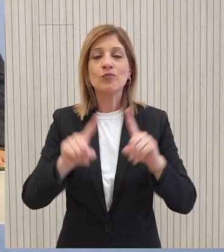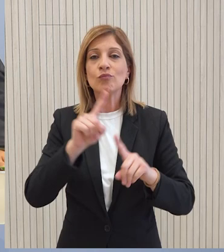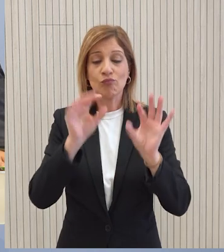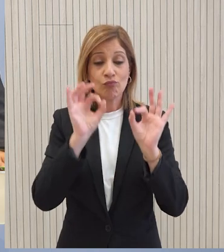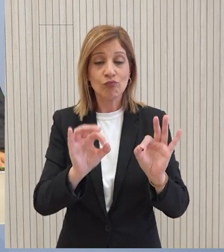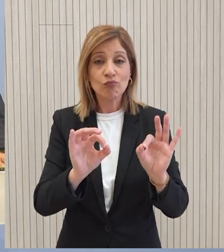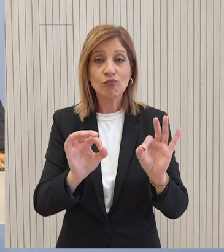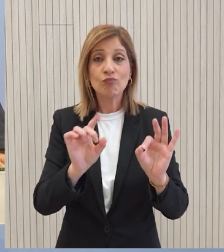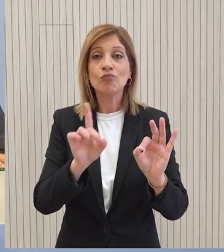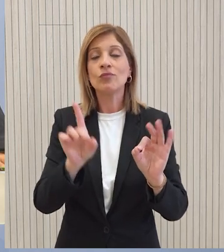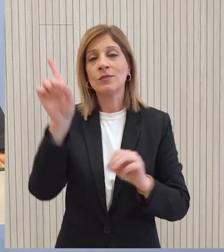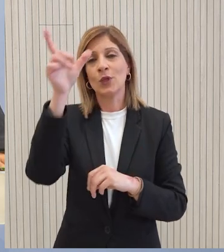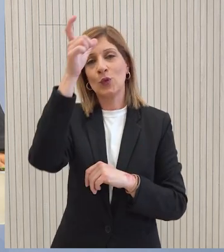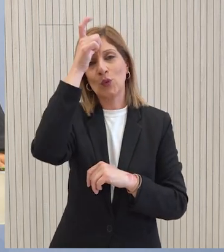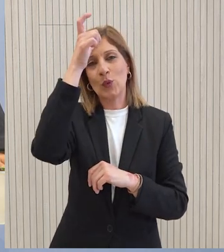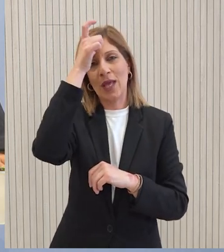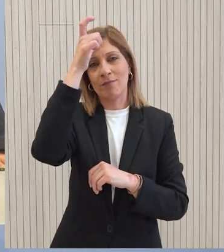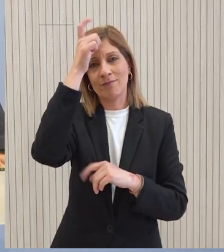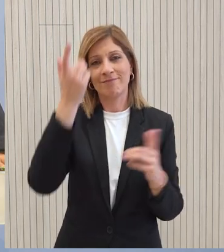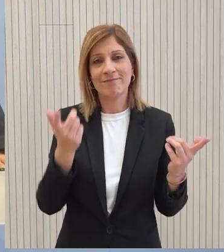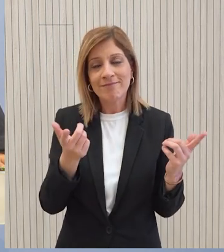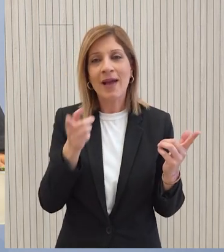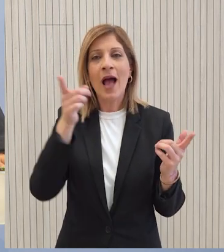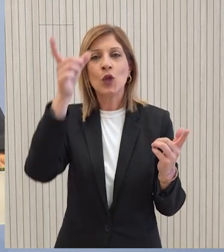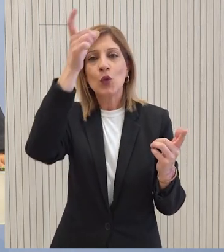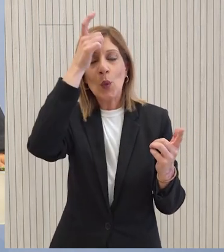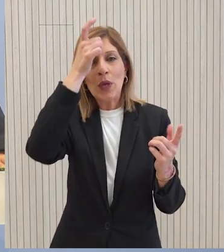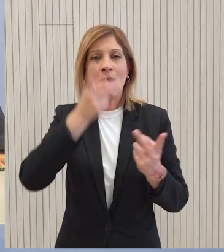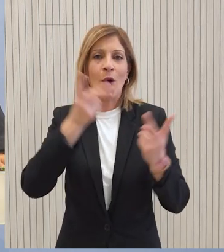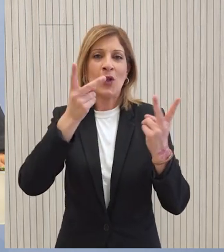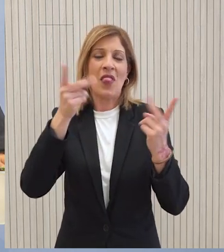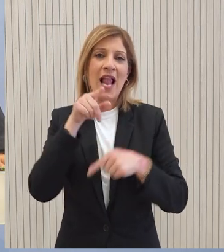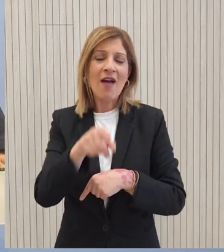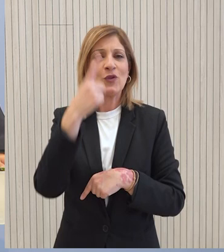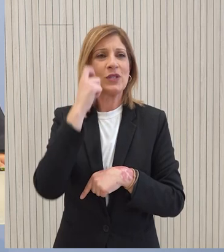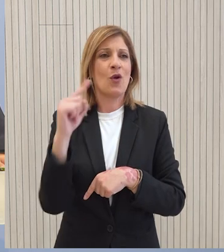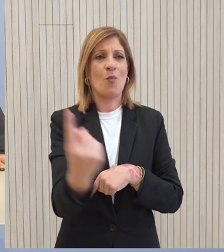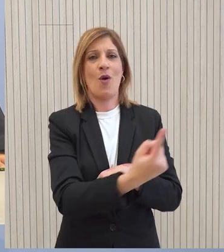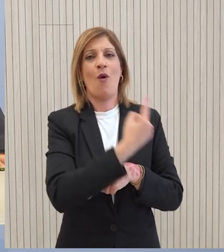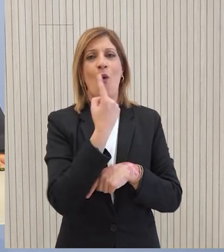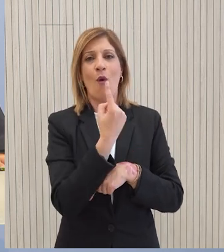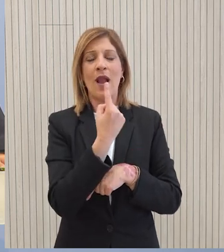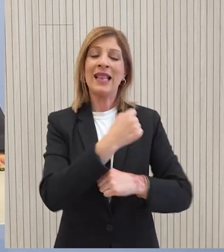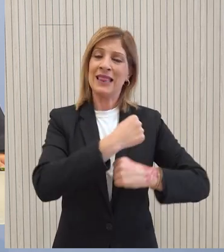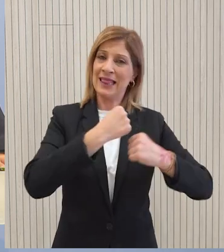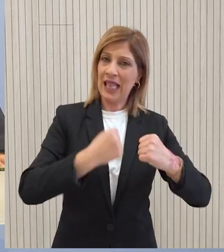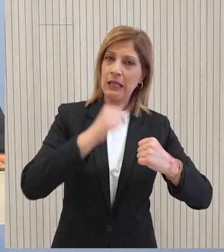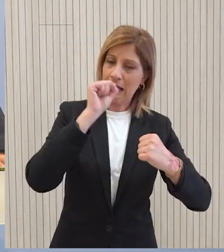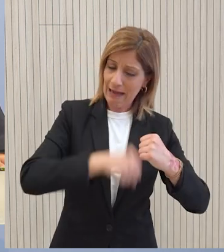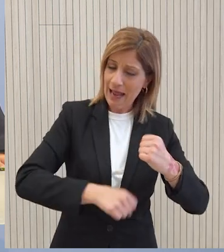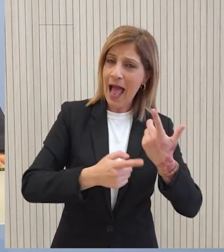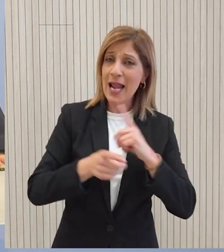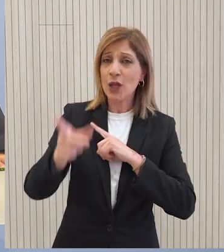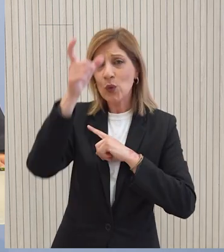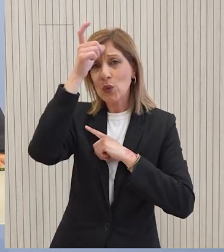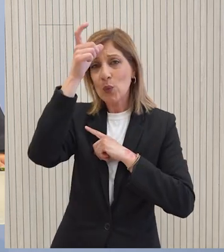Τατάρ είναι η Άγκυρα είναι γι' αυτό ακριβώς τον λόγο που θεωρούμε ότι μέσα από τα ευρωτουρκικά